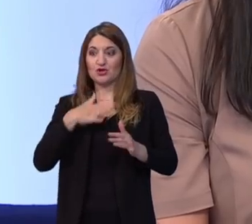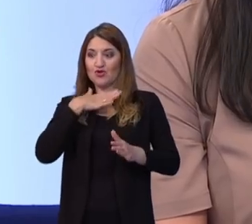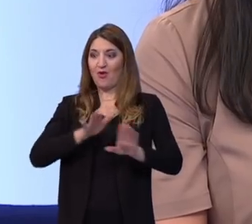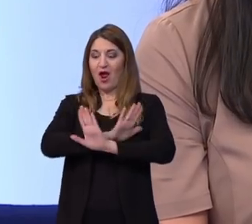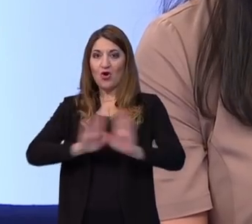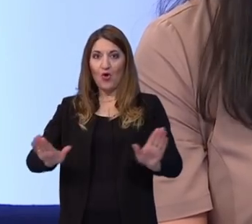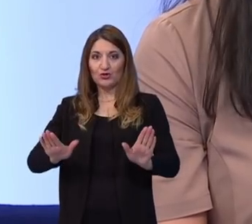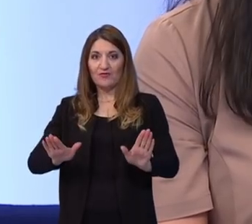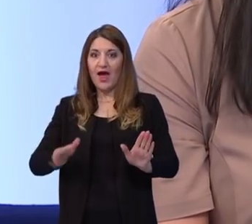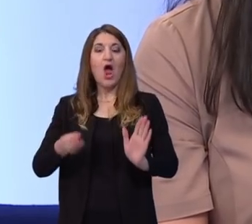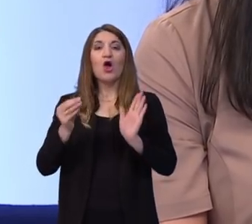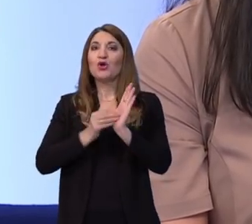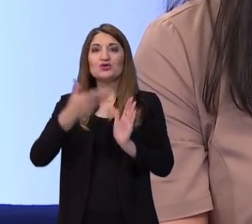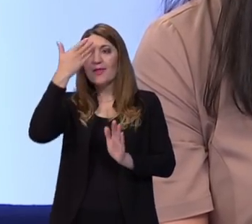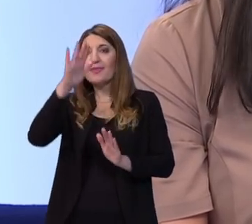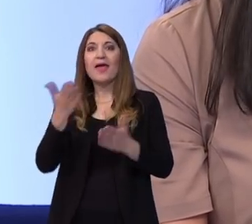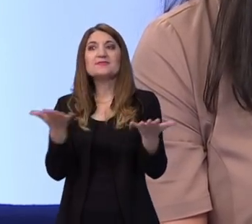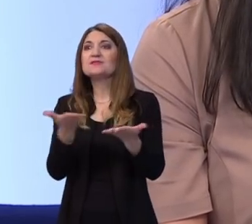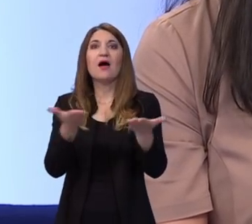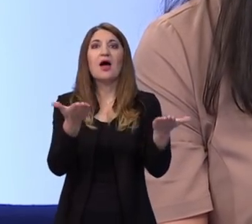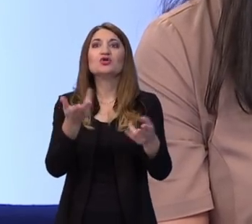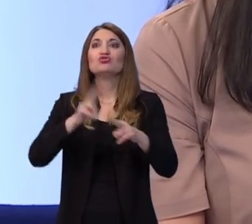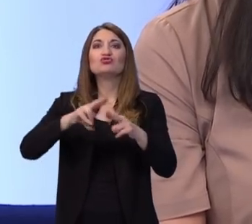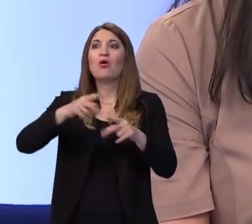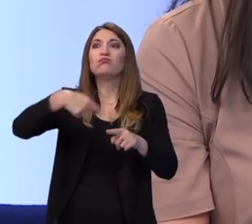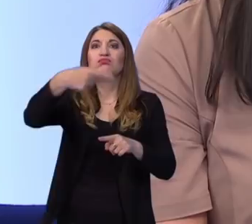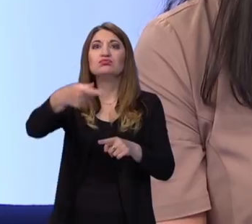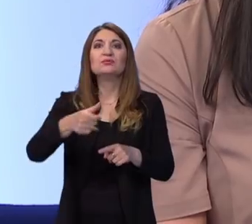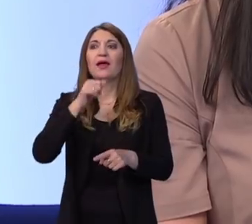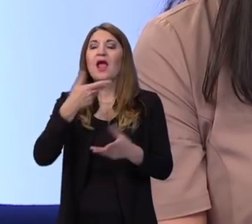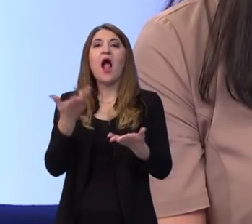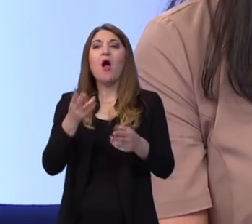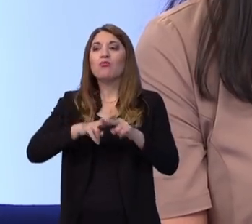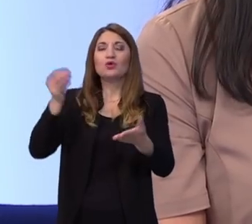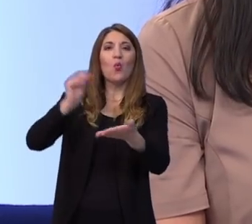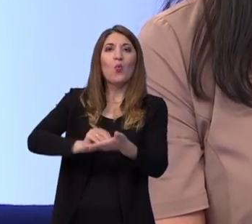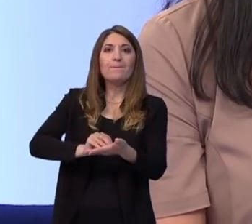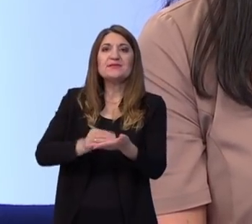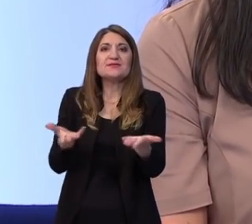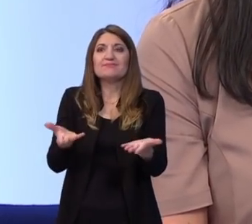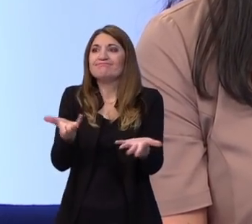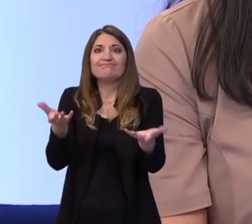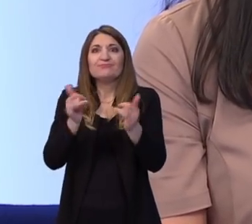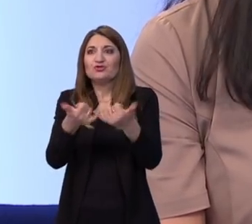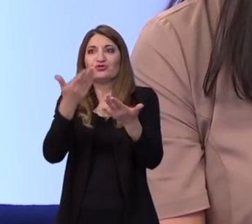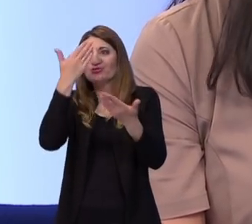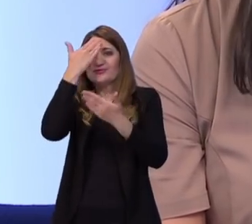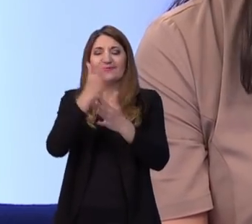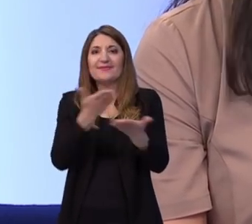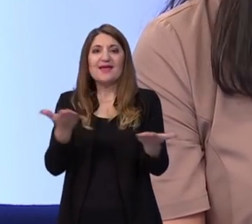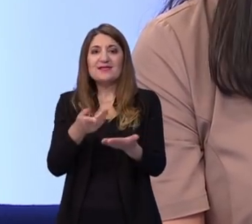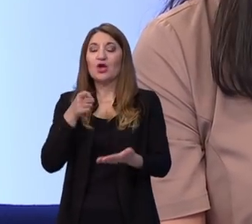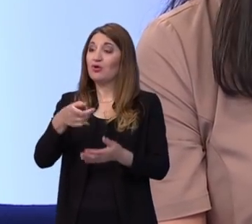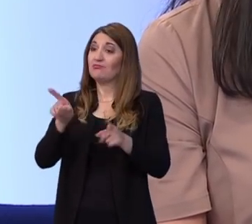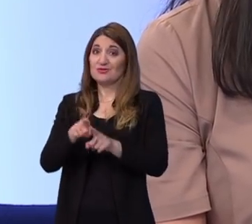reći, još uvijek ne znaju gdje su i što nas čeka i kakvi će biti upisi. O upisima, naravno, i o